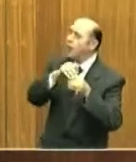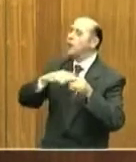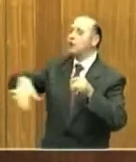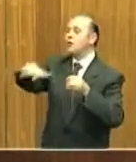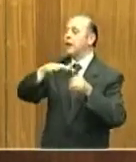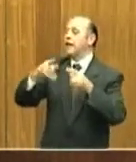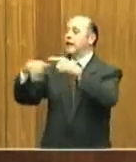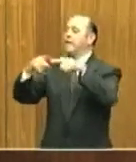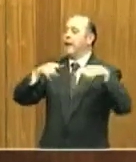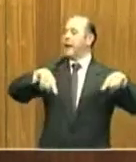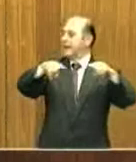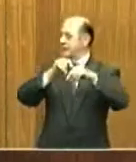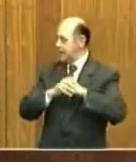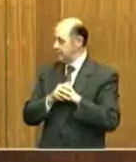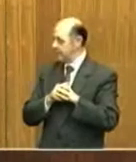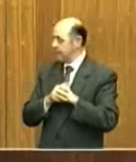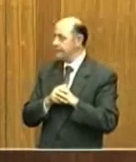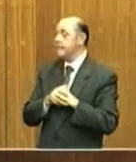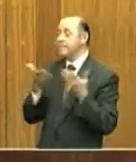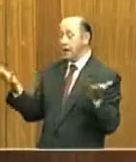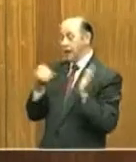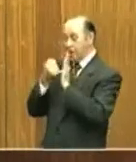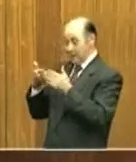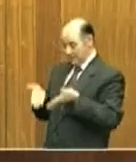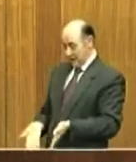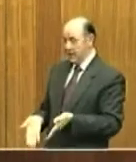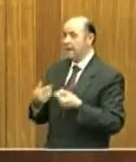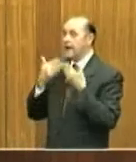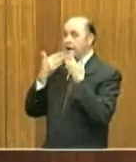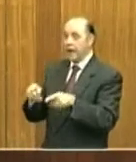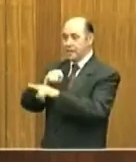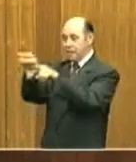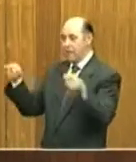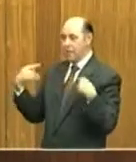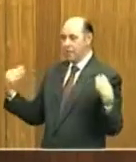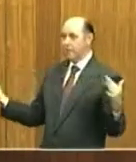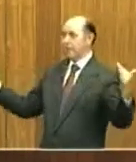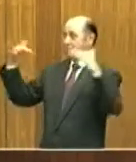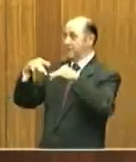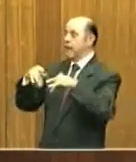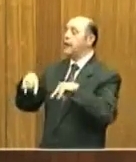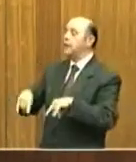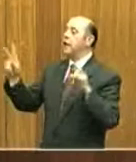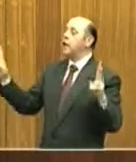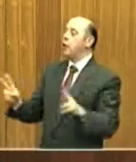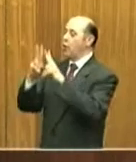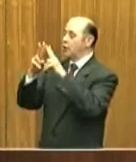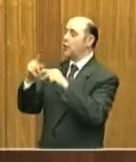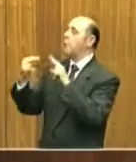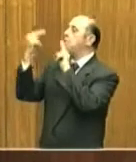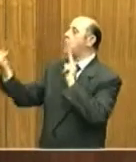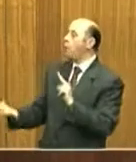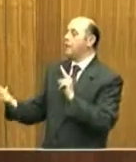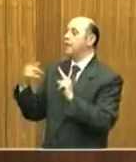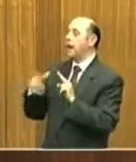differenze. Per finire, eccoci qua. Grazie a tutti voi oggi per il nostro incontro sull'italiano ponte tra le culture